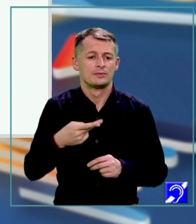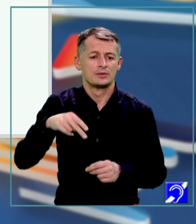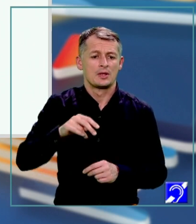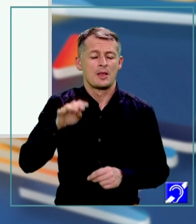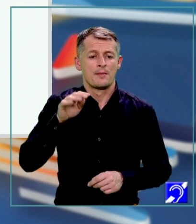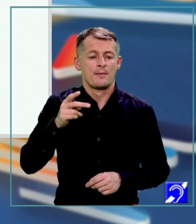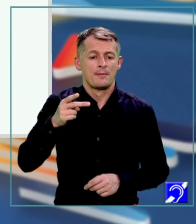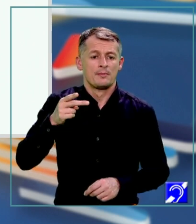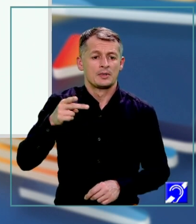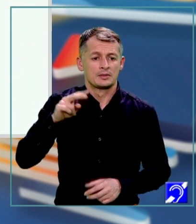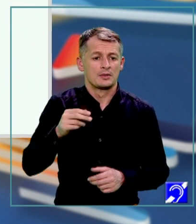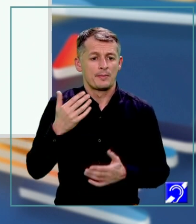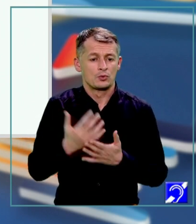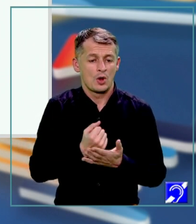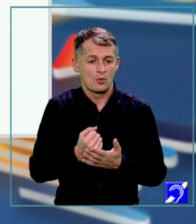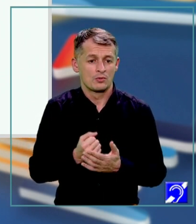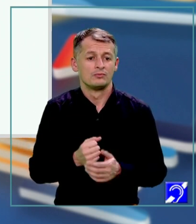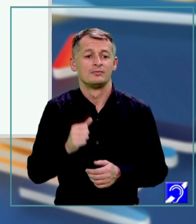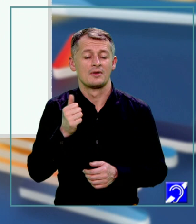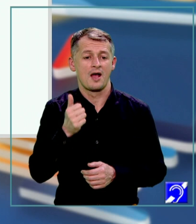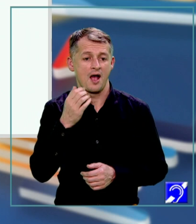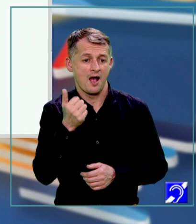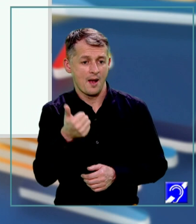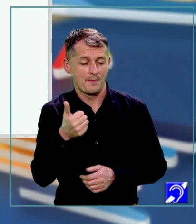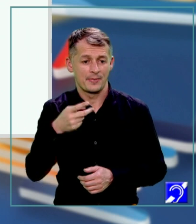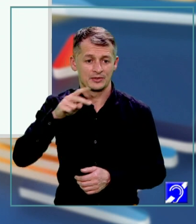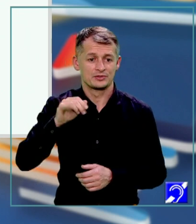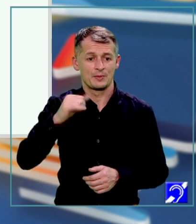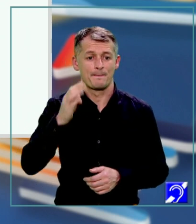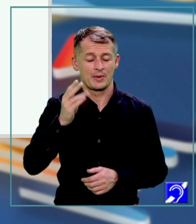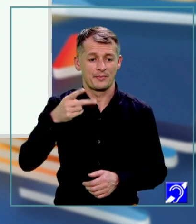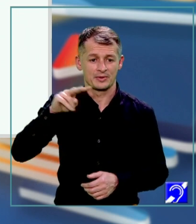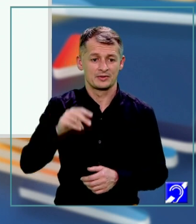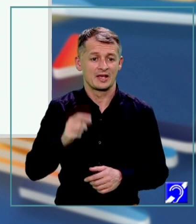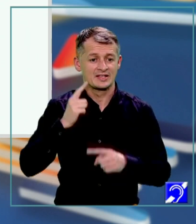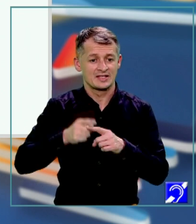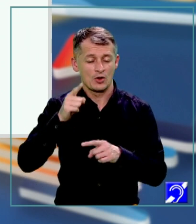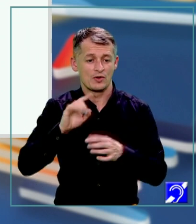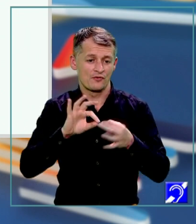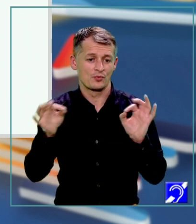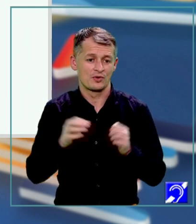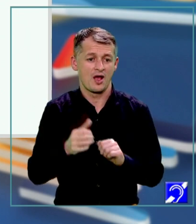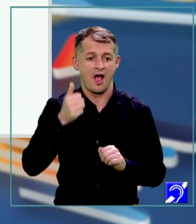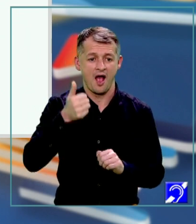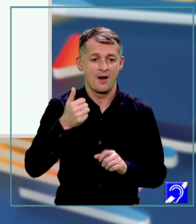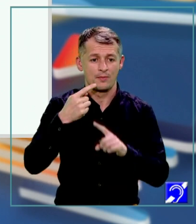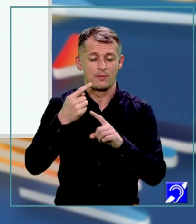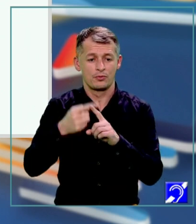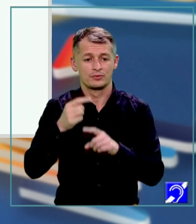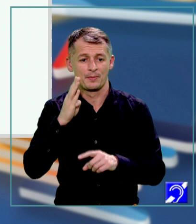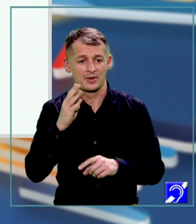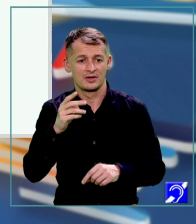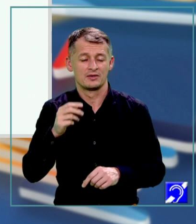pătrat? Ca să obținem termenii A pătrat și B pătrat. Exact acolo este formula A plus B la pătrat.